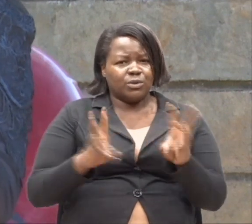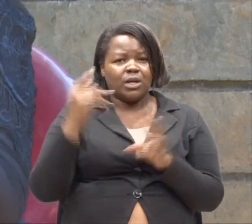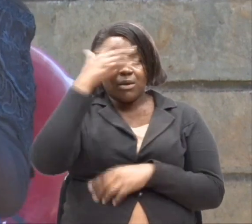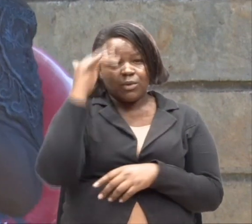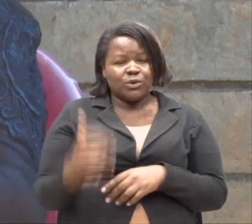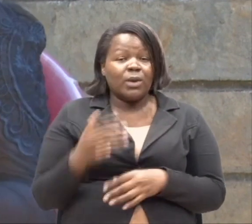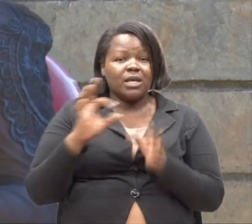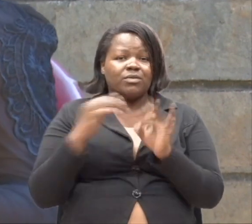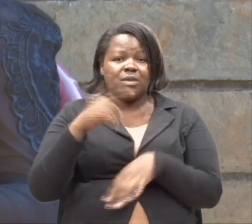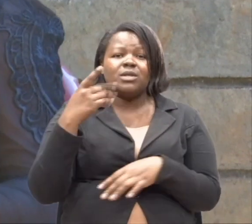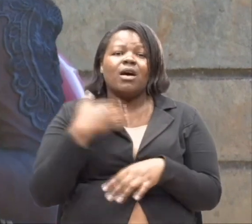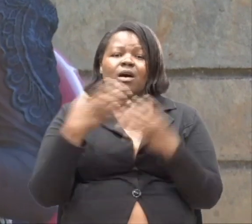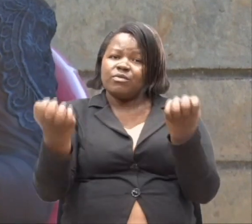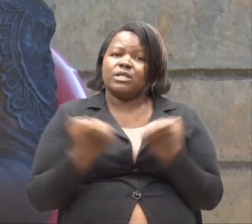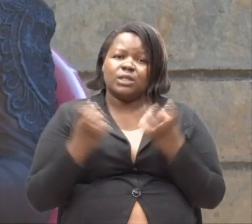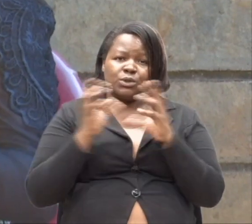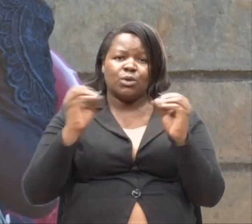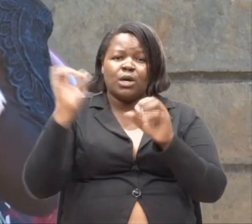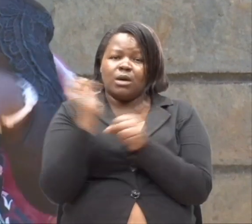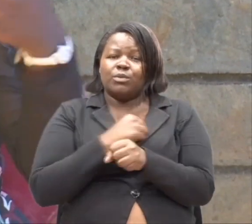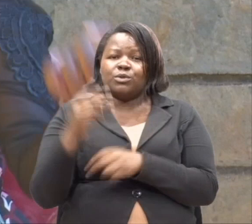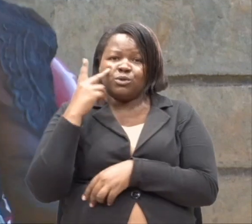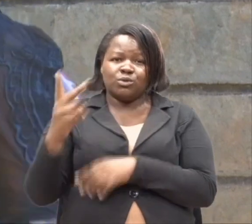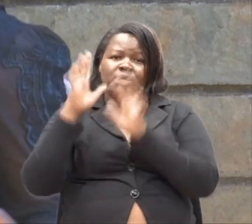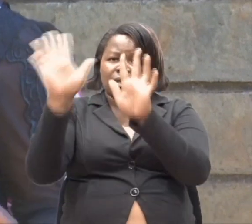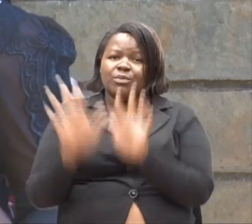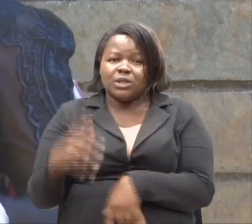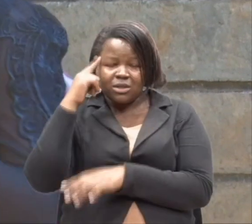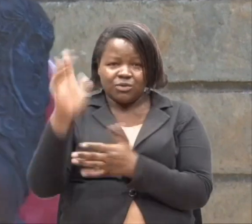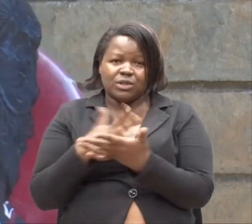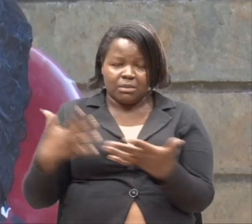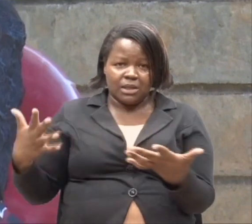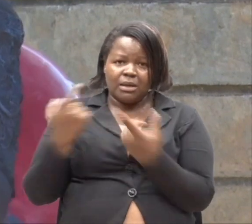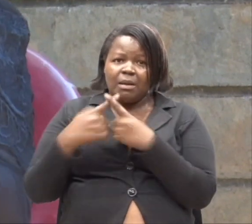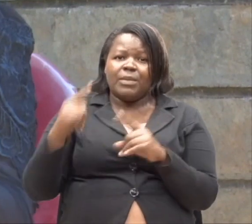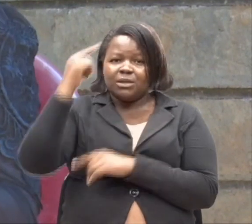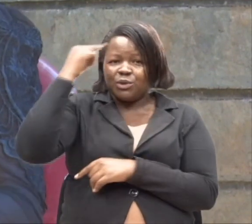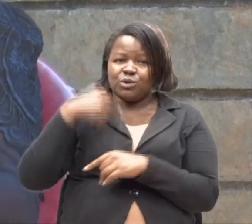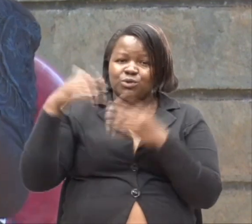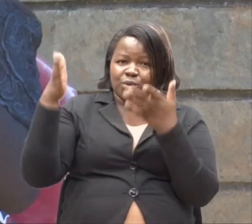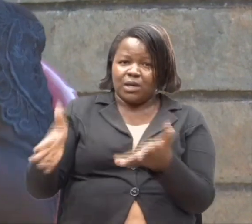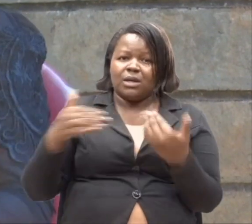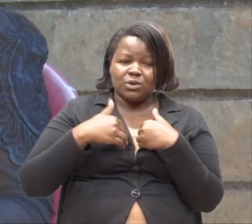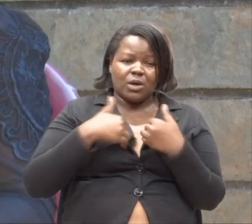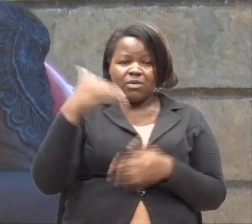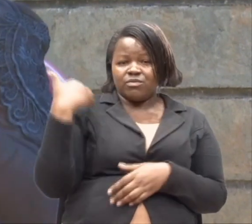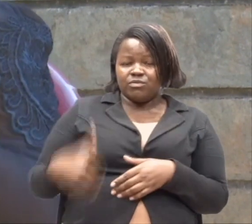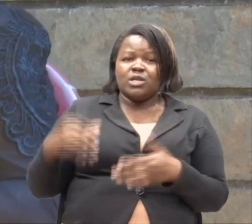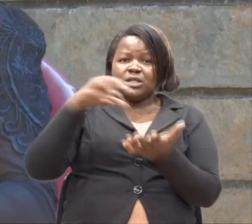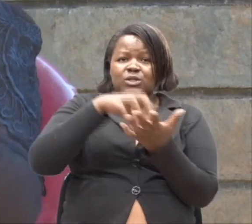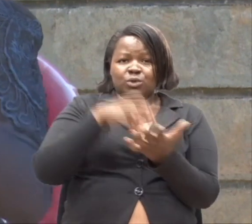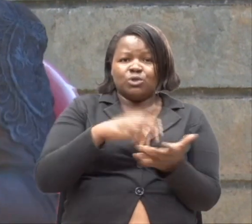thipo kuwa na haja. Hata ona umuimu wa kitu fulani. Lakini kwa sababu hupo hapa, unaiyo hali,